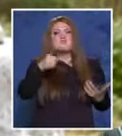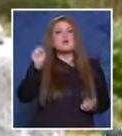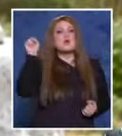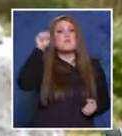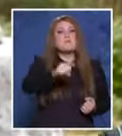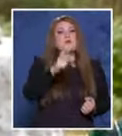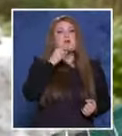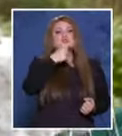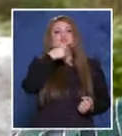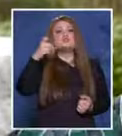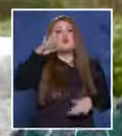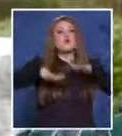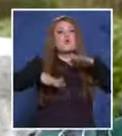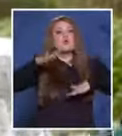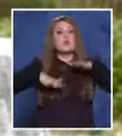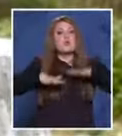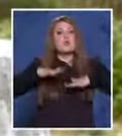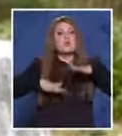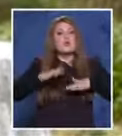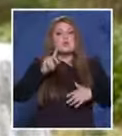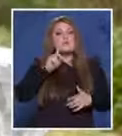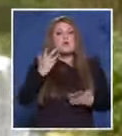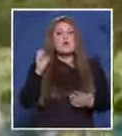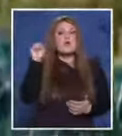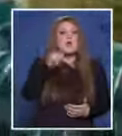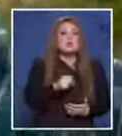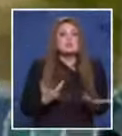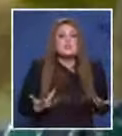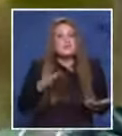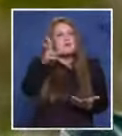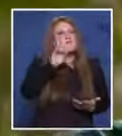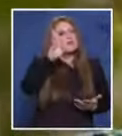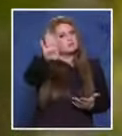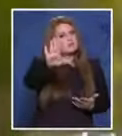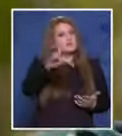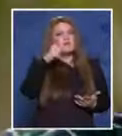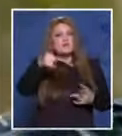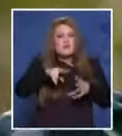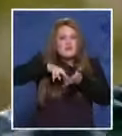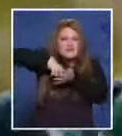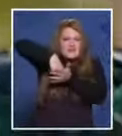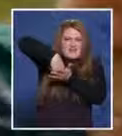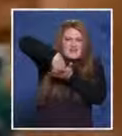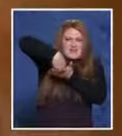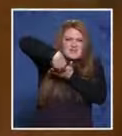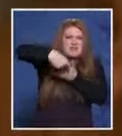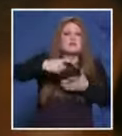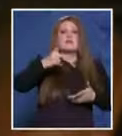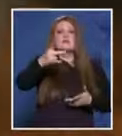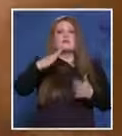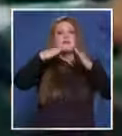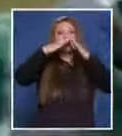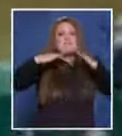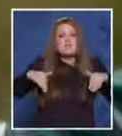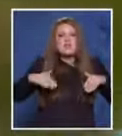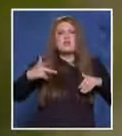бях аз толкова човек. Вика, да съм умрял. Как ще го бият, викам. Оттам пълзиш ком по и този път. Вижте, вилата